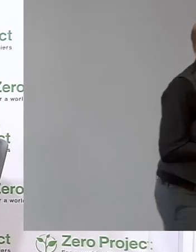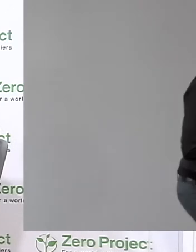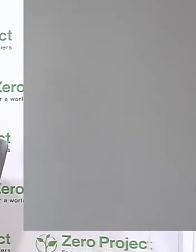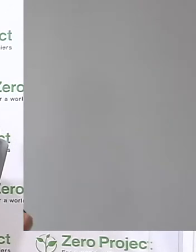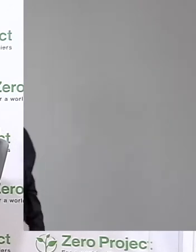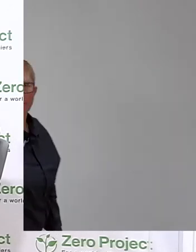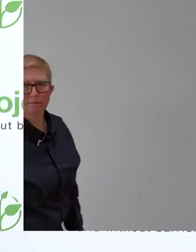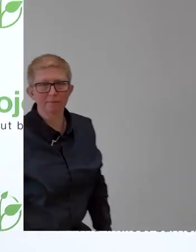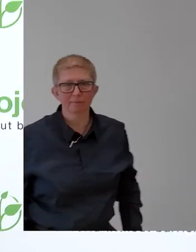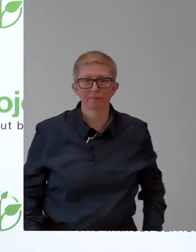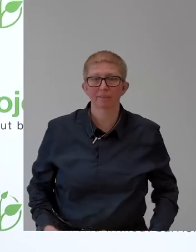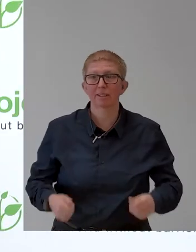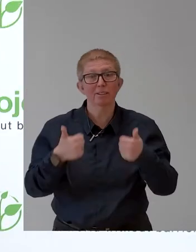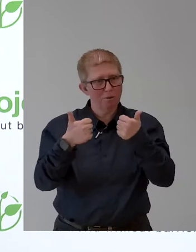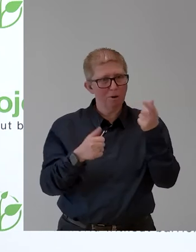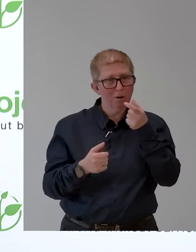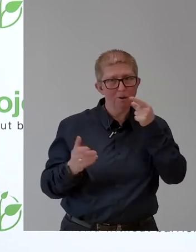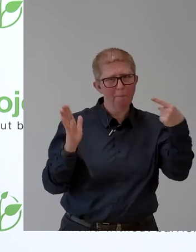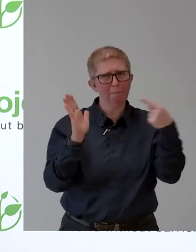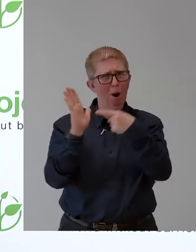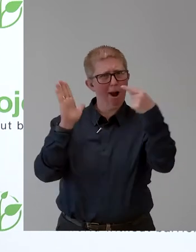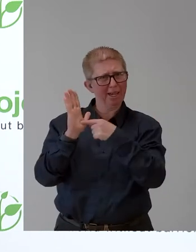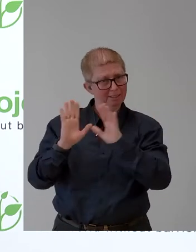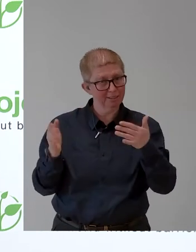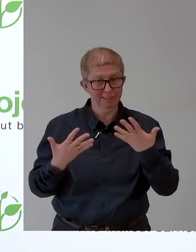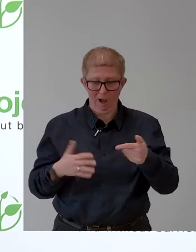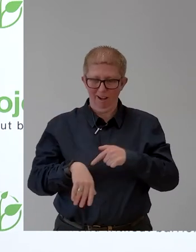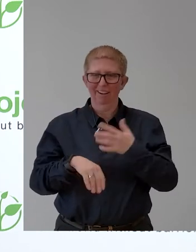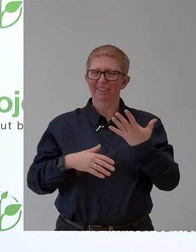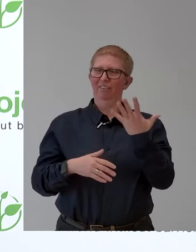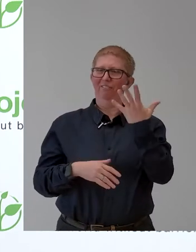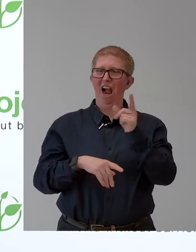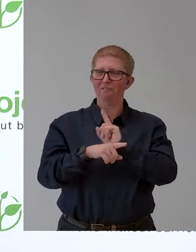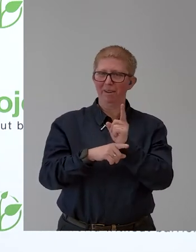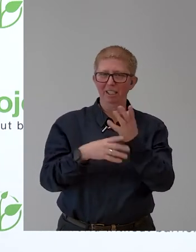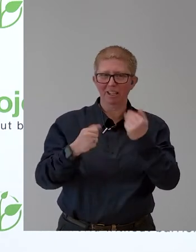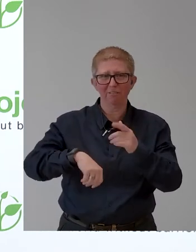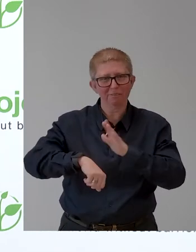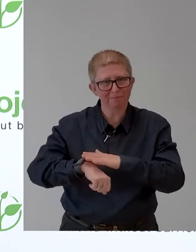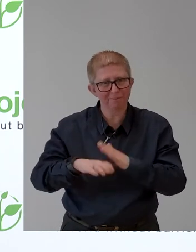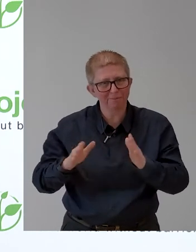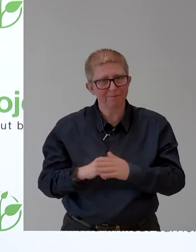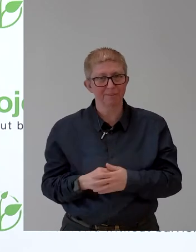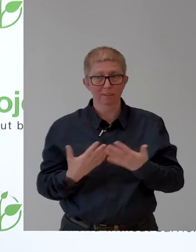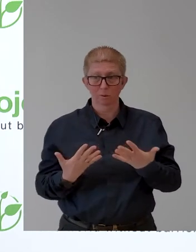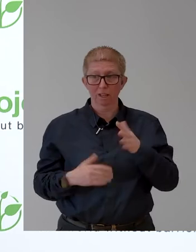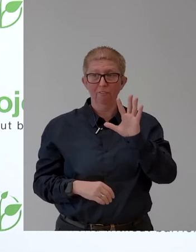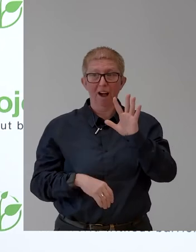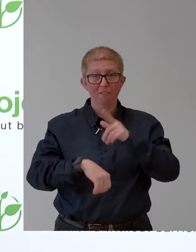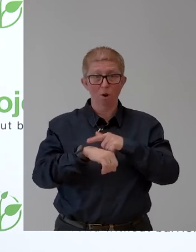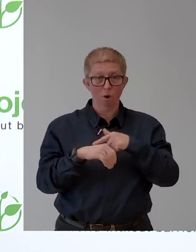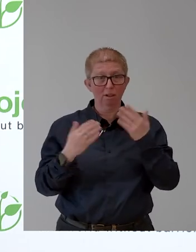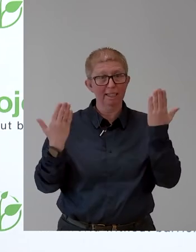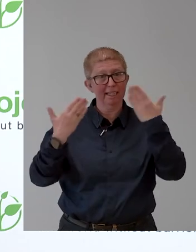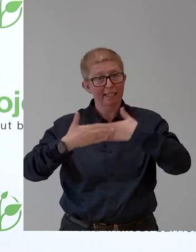noch ein wenig Werbung in eigener Sache. Um 17 Uhr haben wir hier auch eine Session in Channel 2 zum